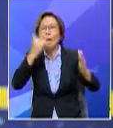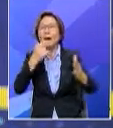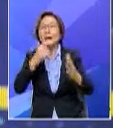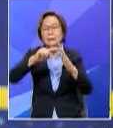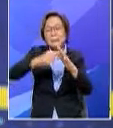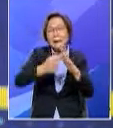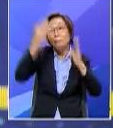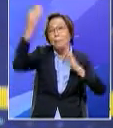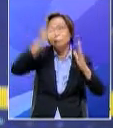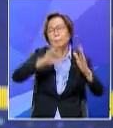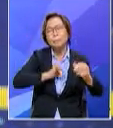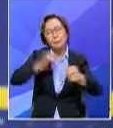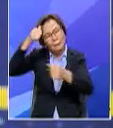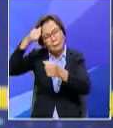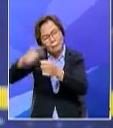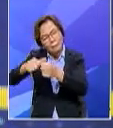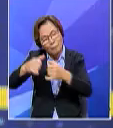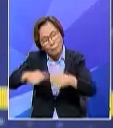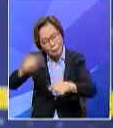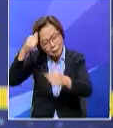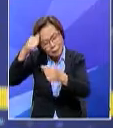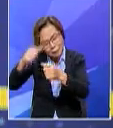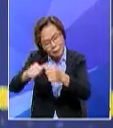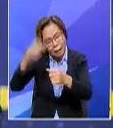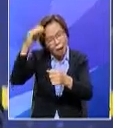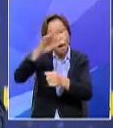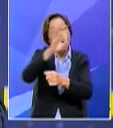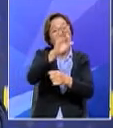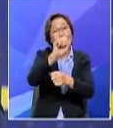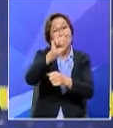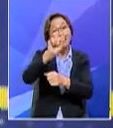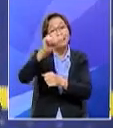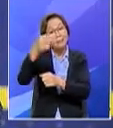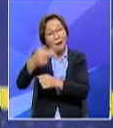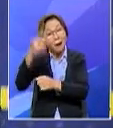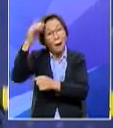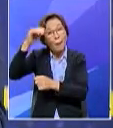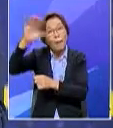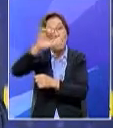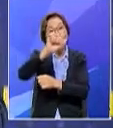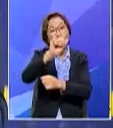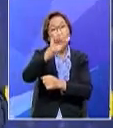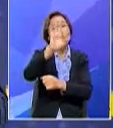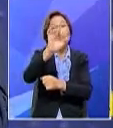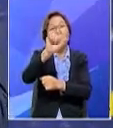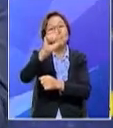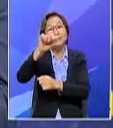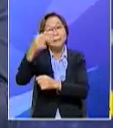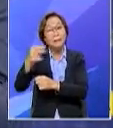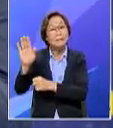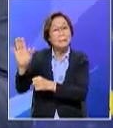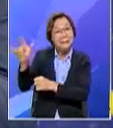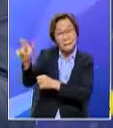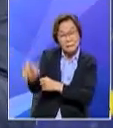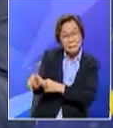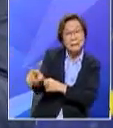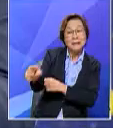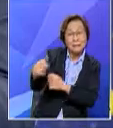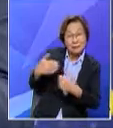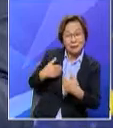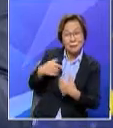dilahirkan Malaysia saya masih ingat Abang Farhin Abdul Fatah pengurus arahan ketika itu ketika mereka